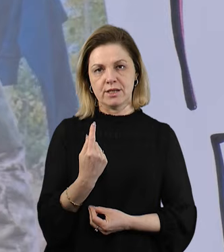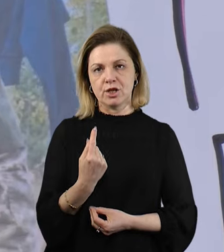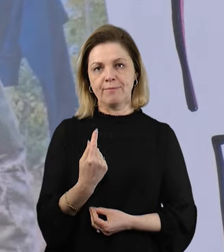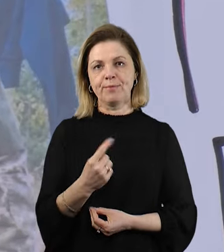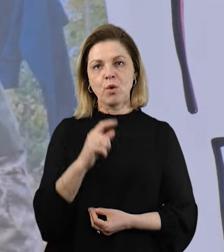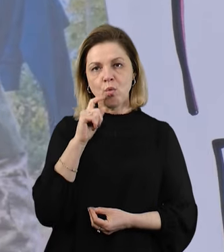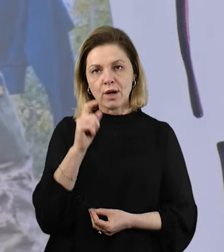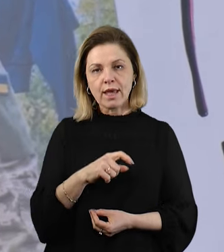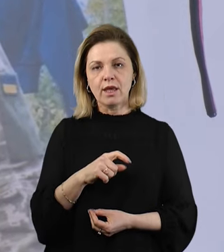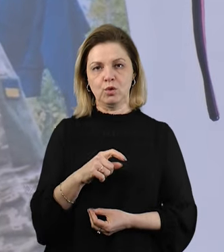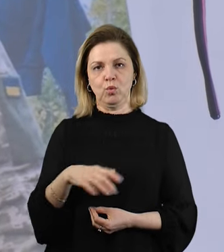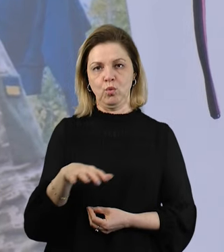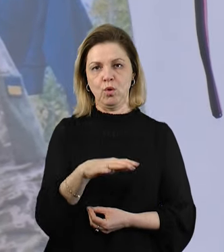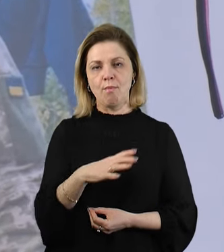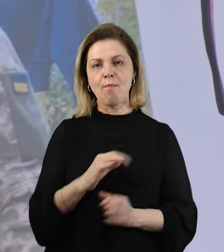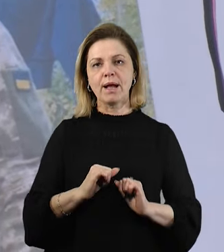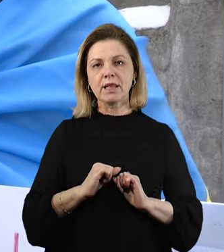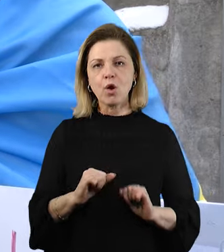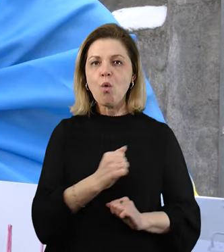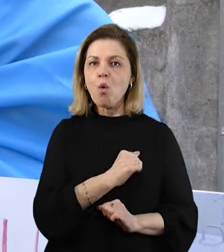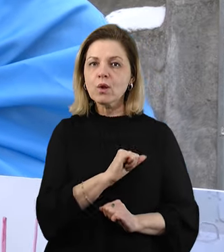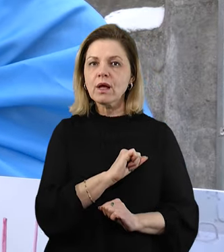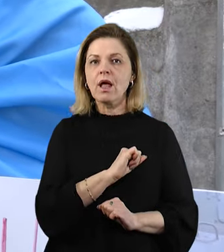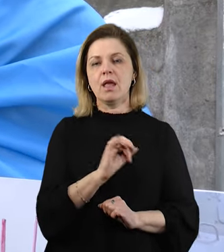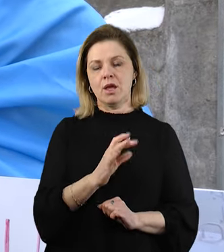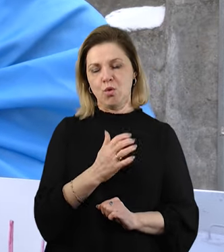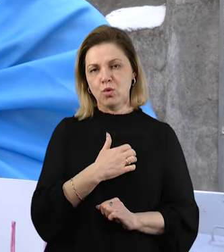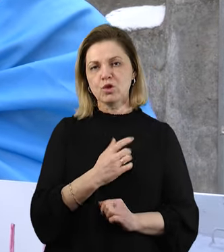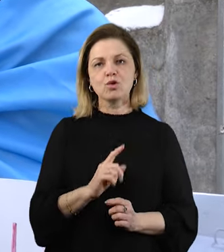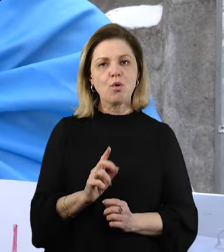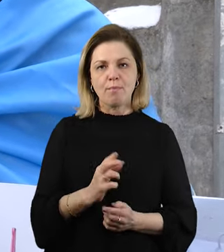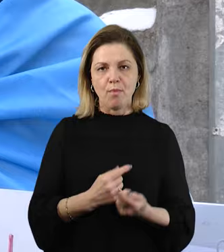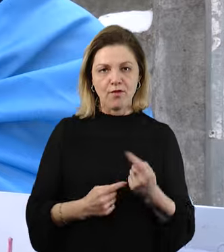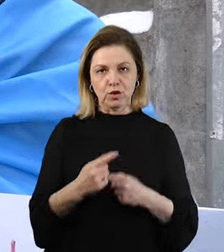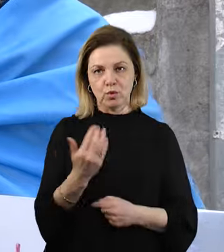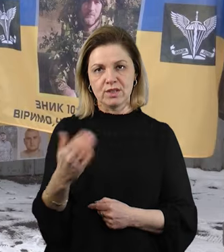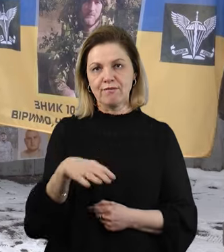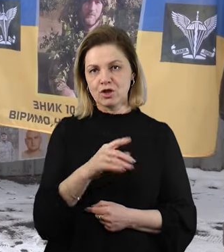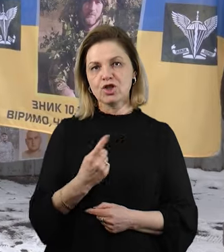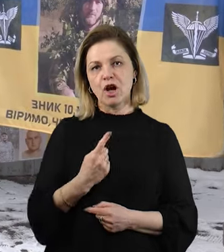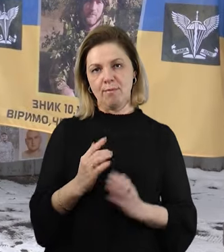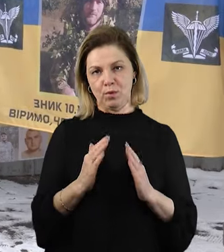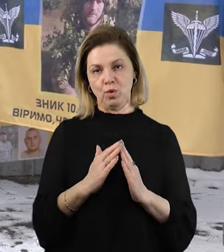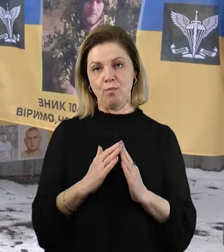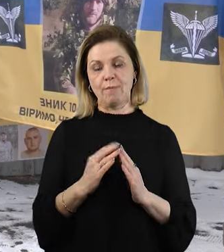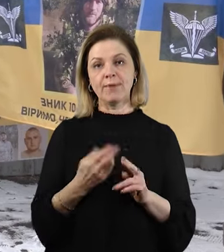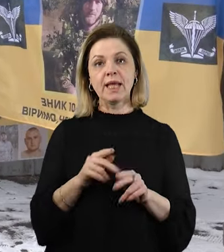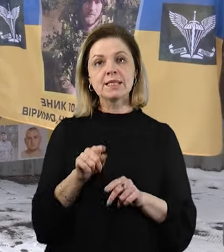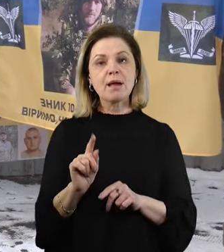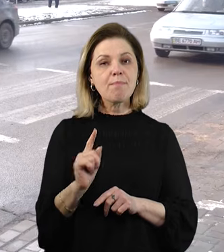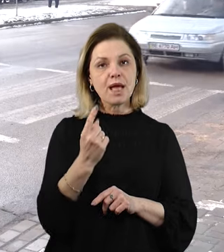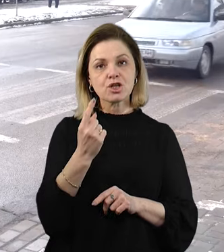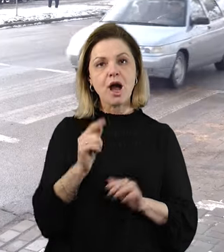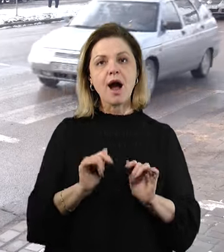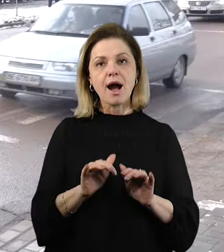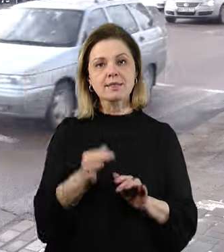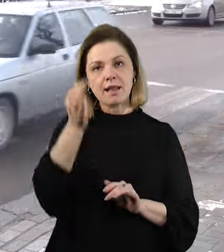Україну. Був патріот. І дуже хочу, щоб він повернувся. Всі його чекаємо вдома. Це перша акція нагадування